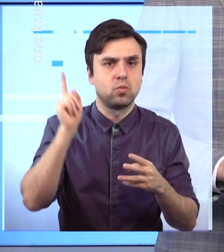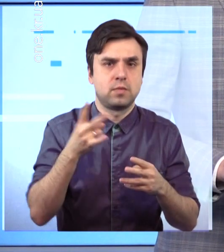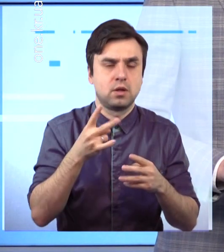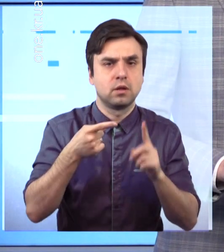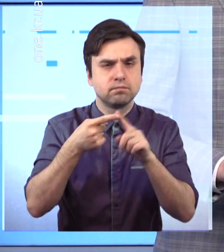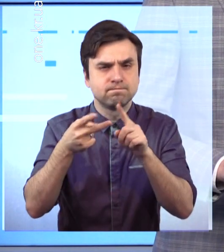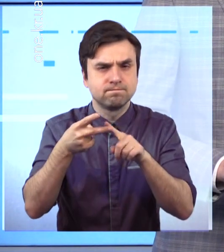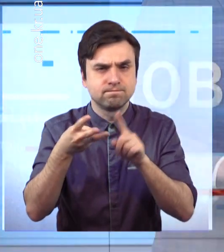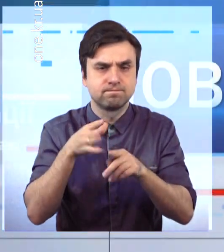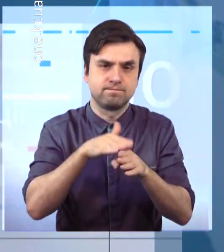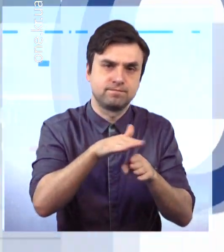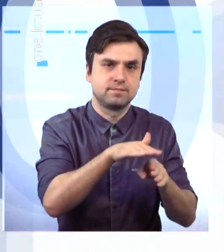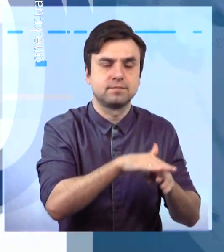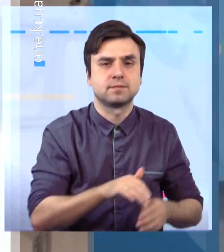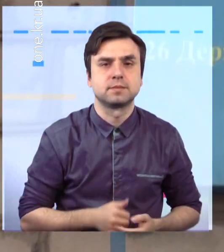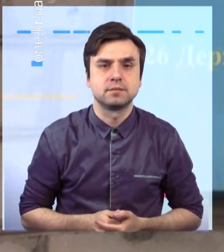Гутяр.